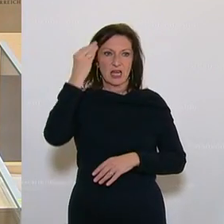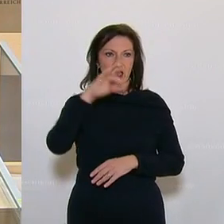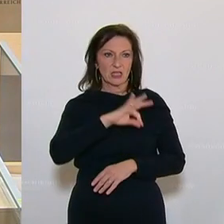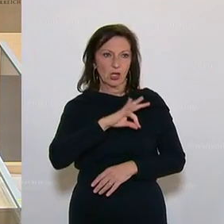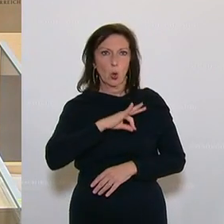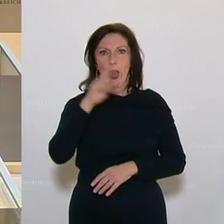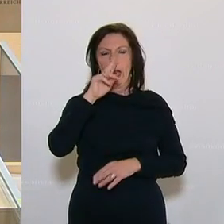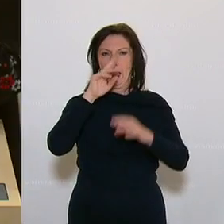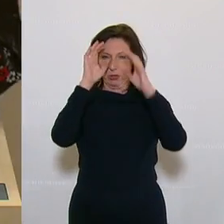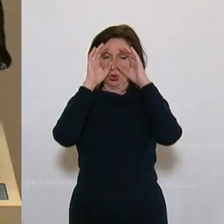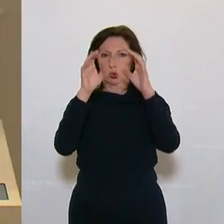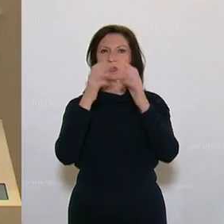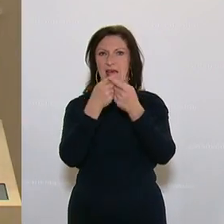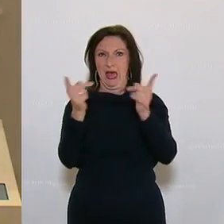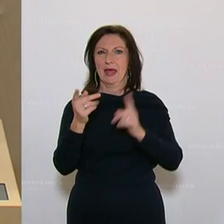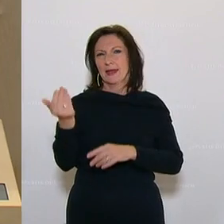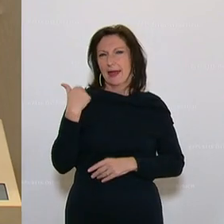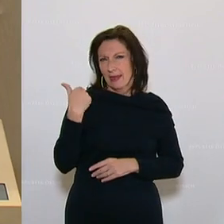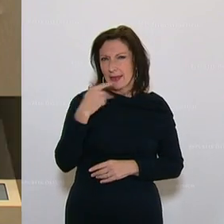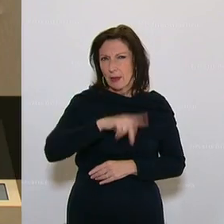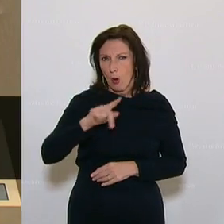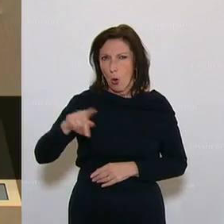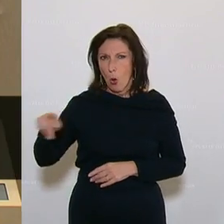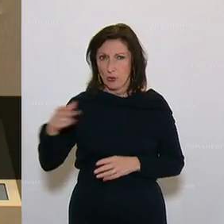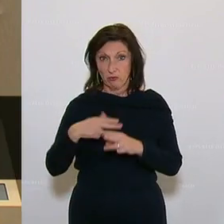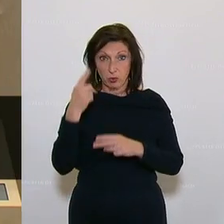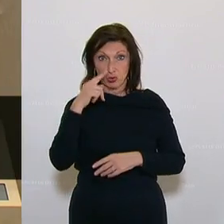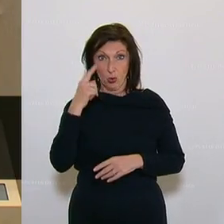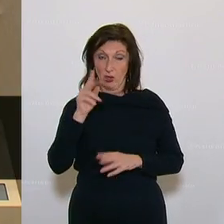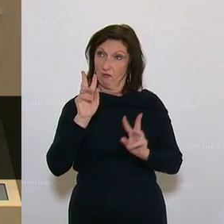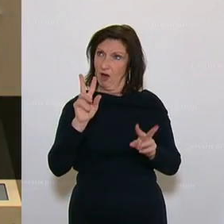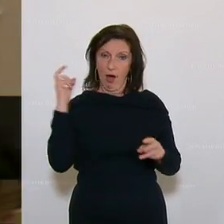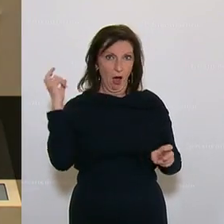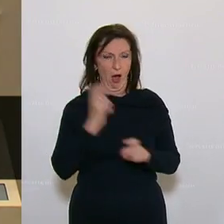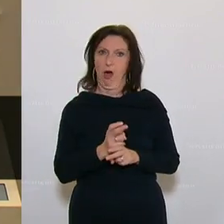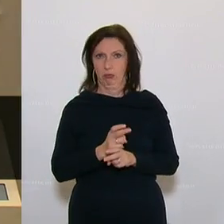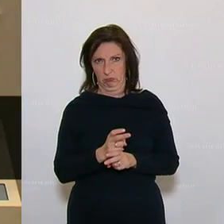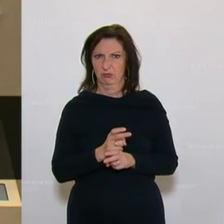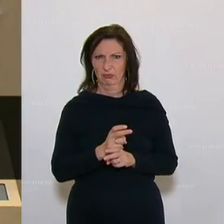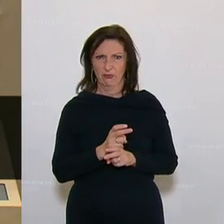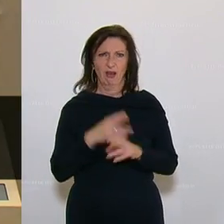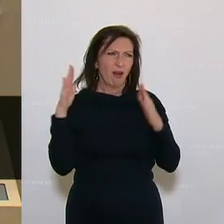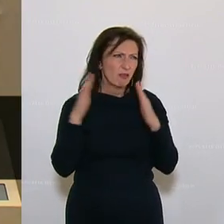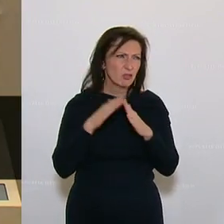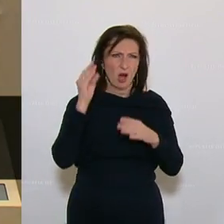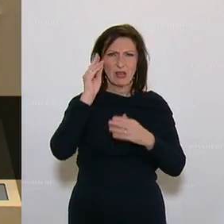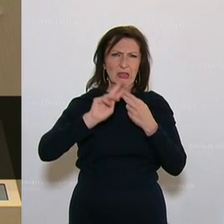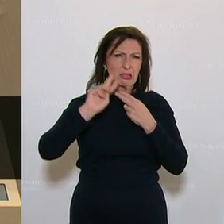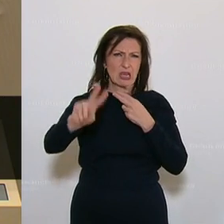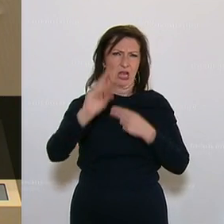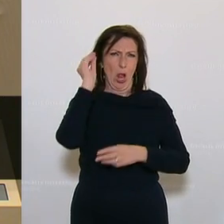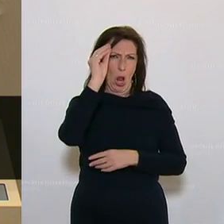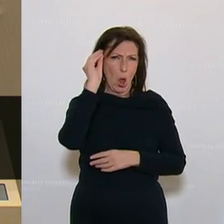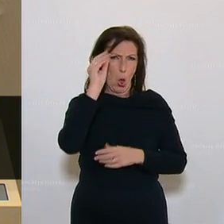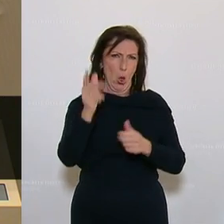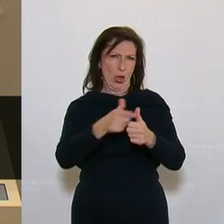Zuseherinnen und Zuseher. Die letzten Monate waren für Studierende ernsthaft hardcore. Distance Learning, um nur ein paar Begriffe sozusagen